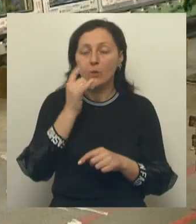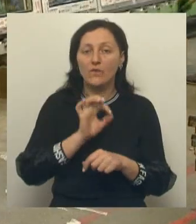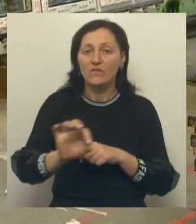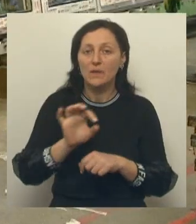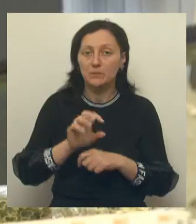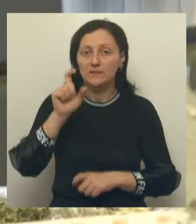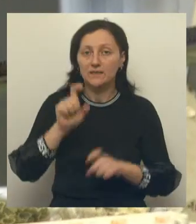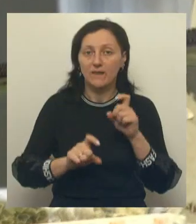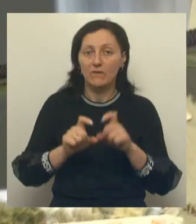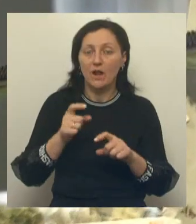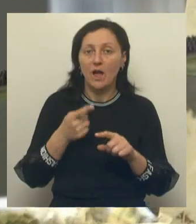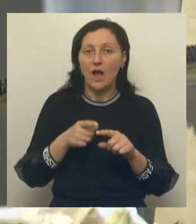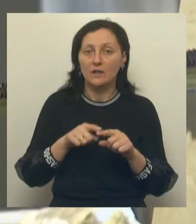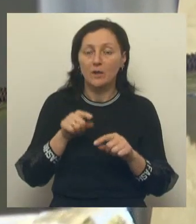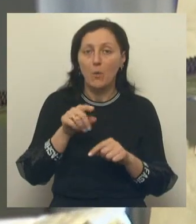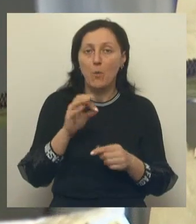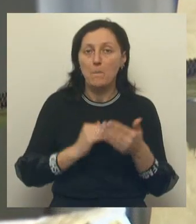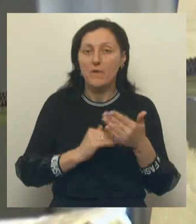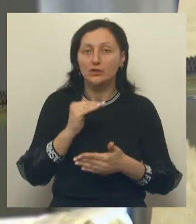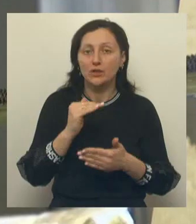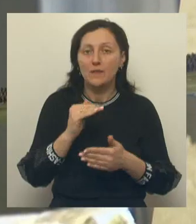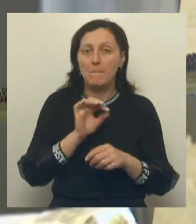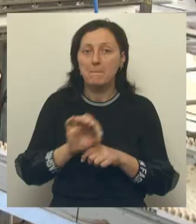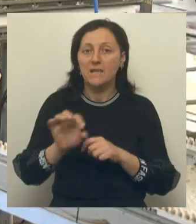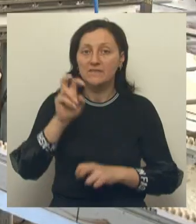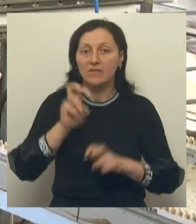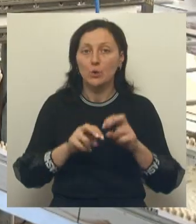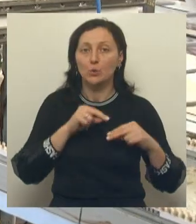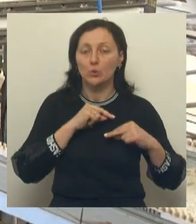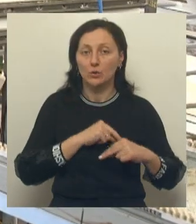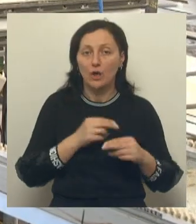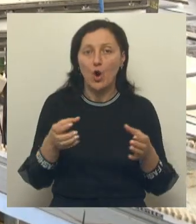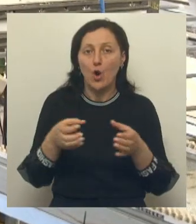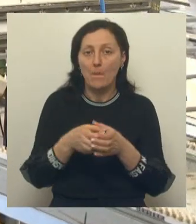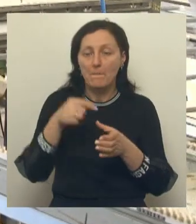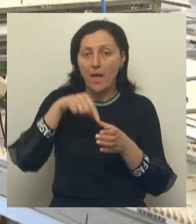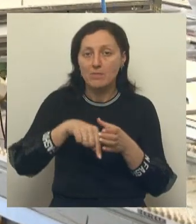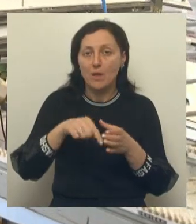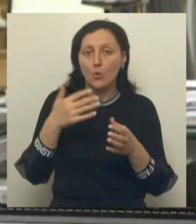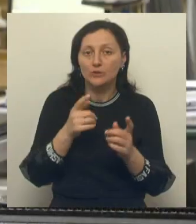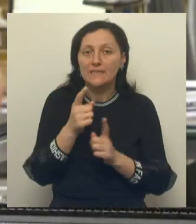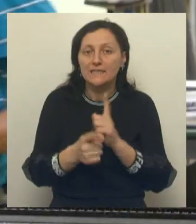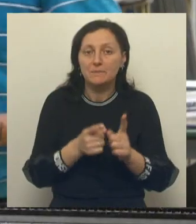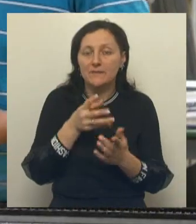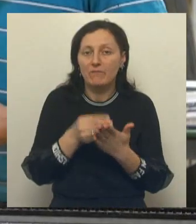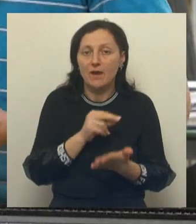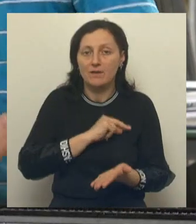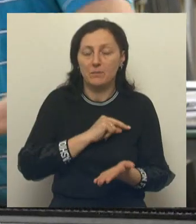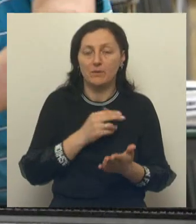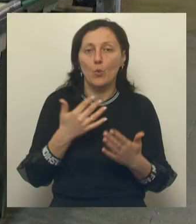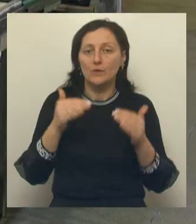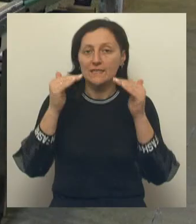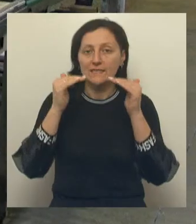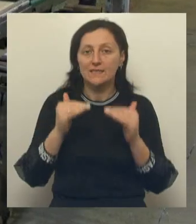Благодаря внедрению инструментов повышения производительности труда компания уже изменила важные показатели в работе. К примеру, существенно